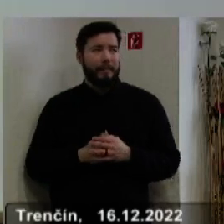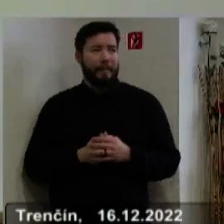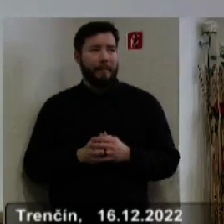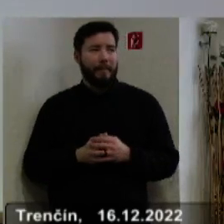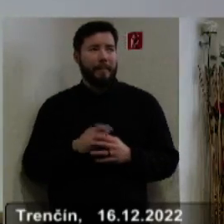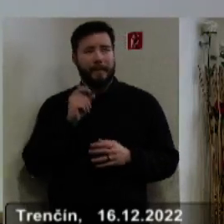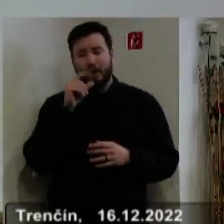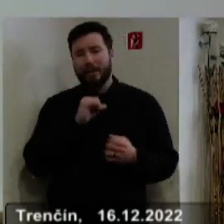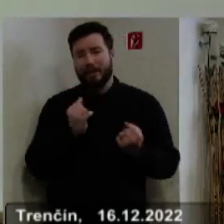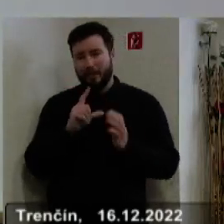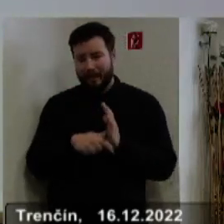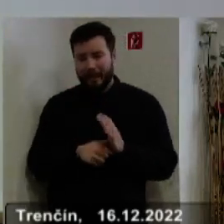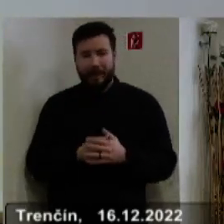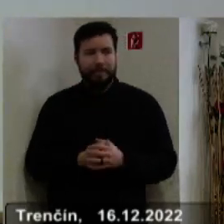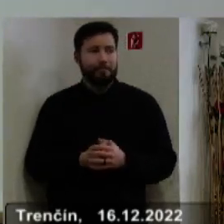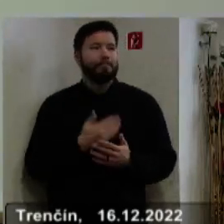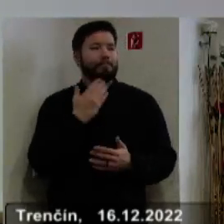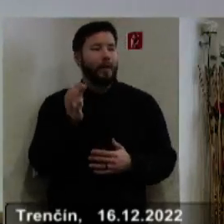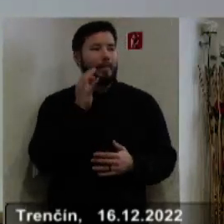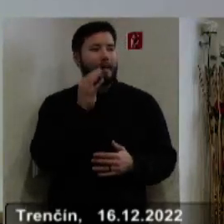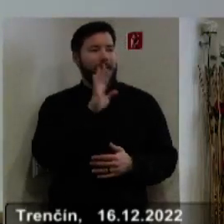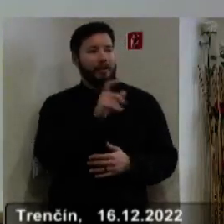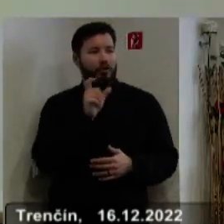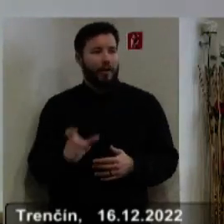Trenčanského samozprávneho kraja. Ďakujem pekne za slovo.